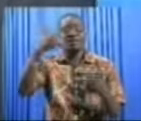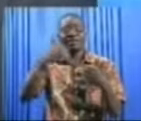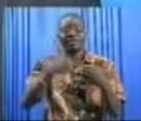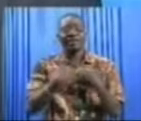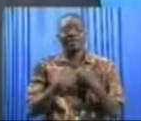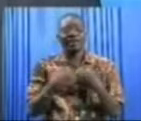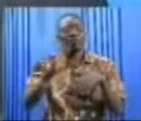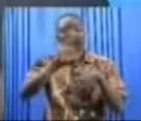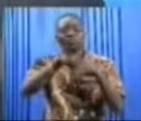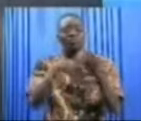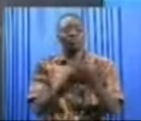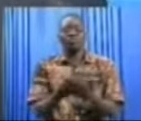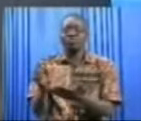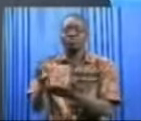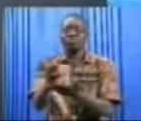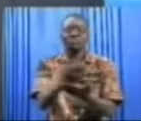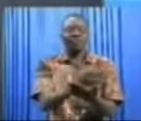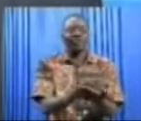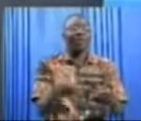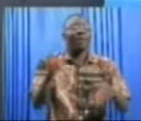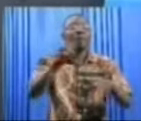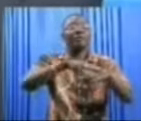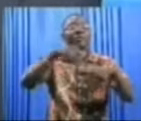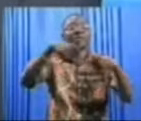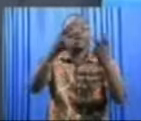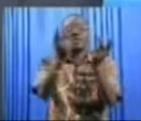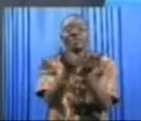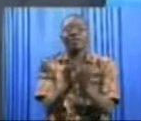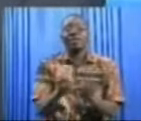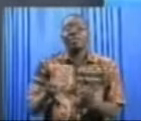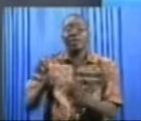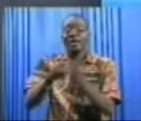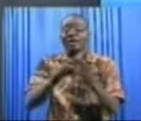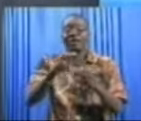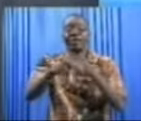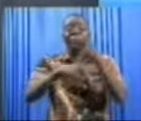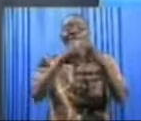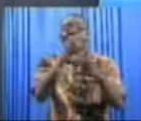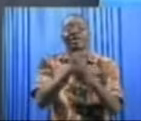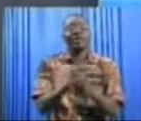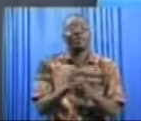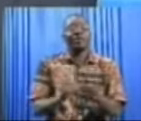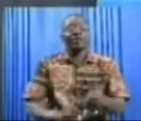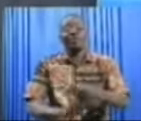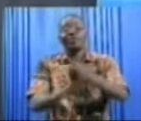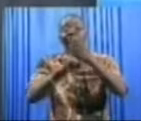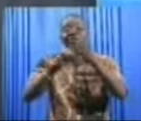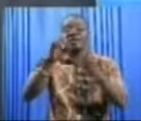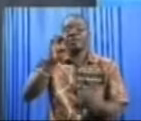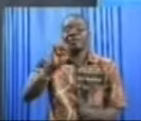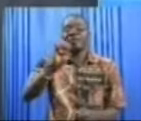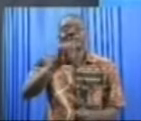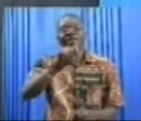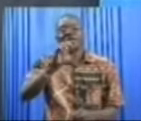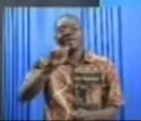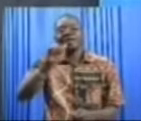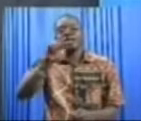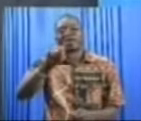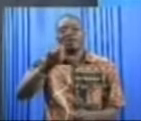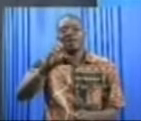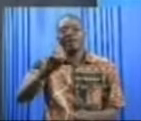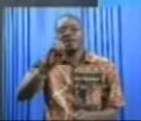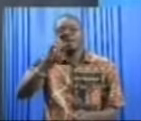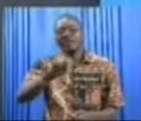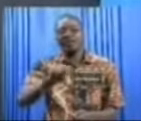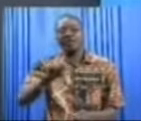cette mobilisation mise en place par l'Union nationale des supporters des talents depuis cette semaine. En tout cas, je pense que